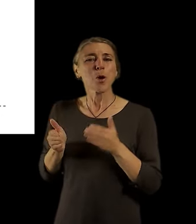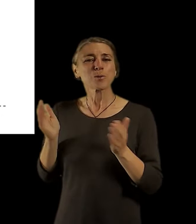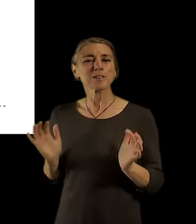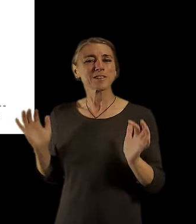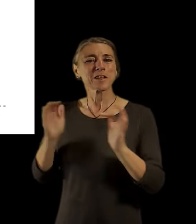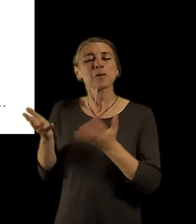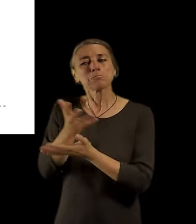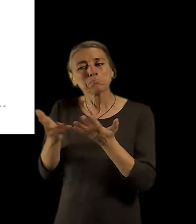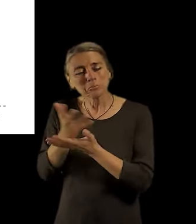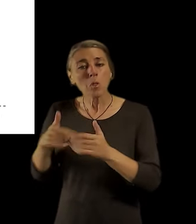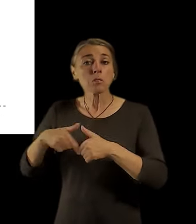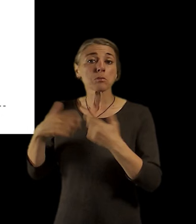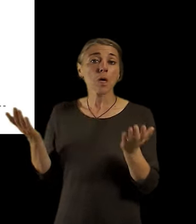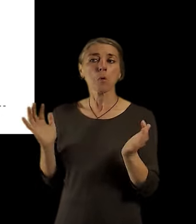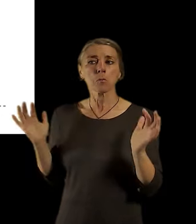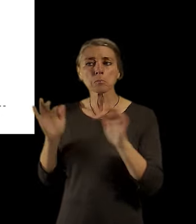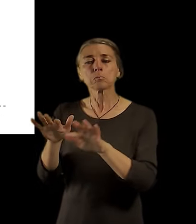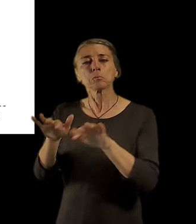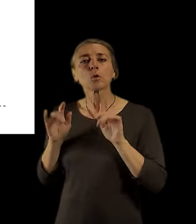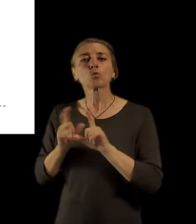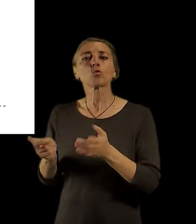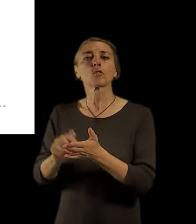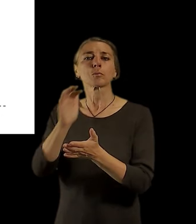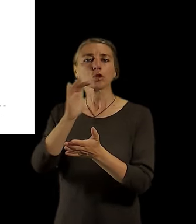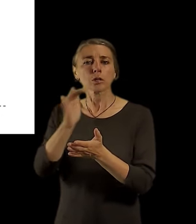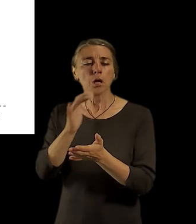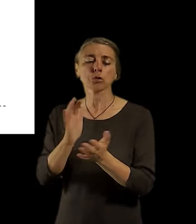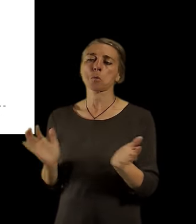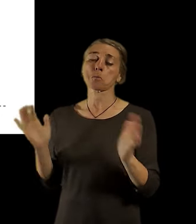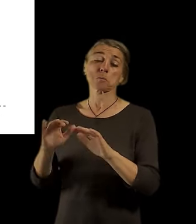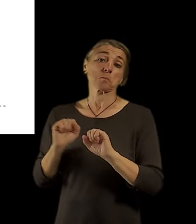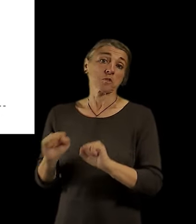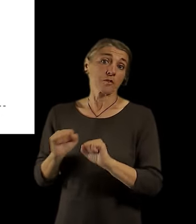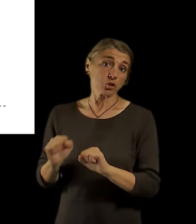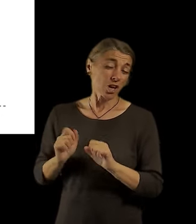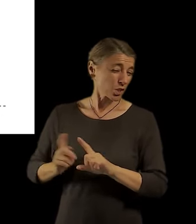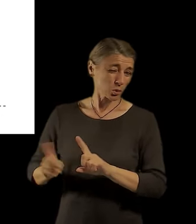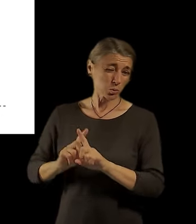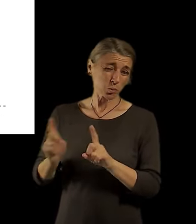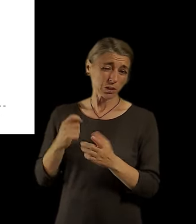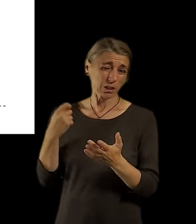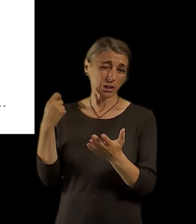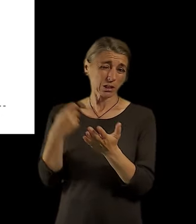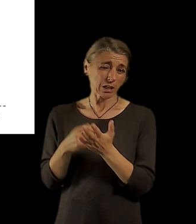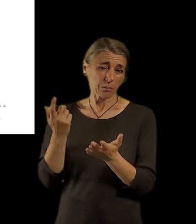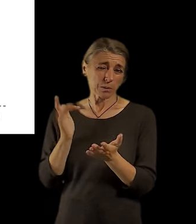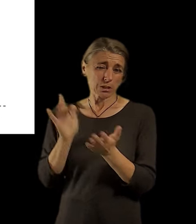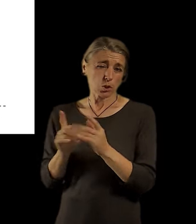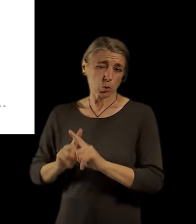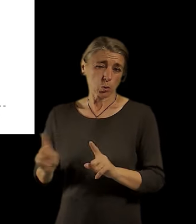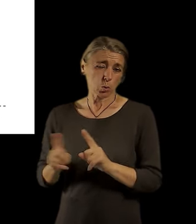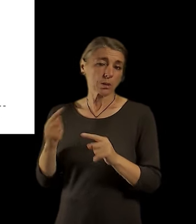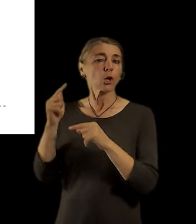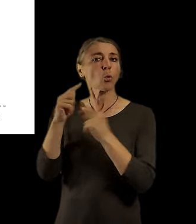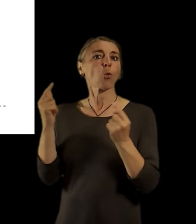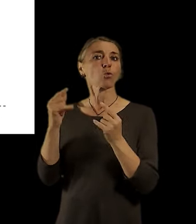nějakou vzdělávací funkci přednášky, cvičení. to taková rozmanitá funkce tady toho typu zařízení. Můžete vidět,